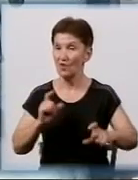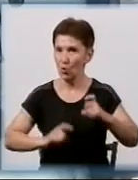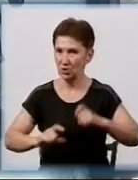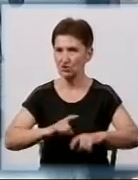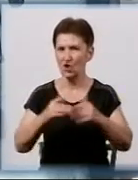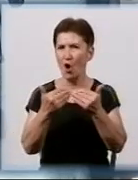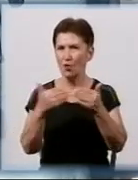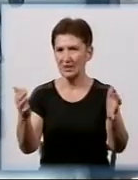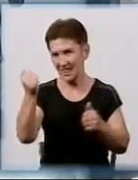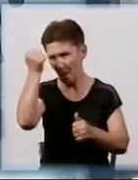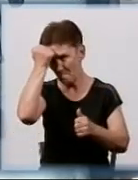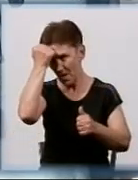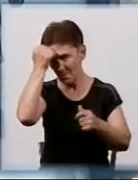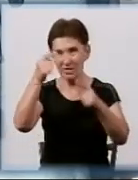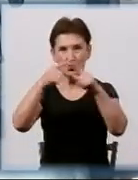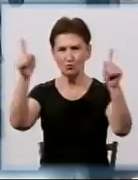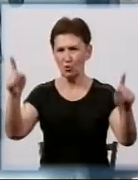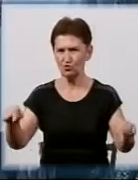пам'ятну дошку січовим стрільцям.